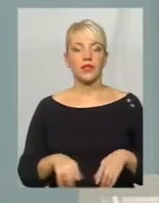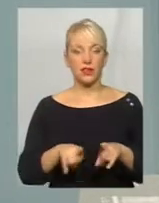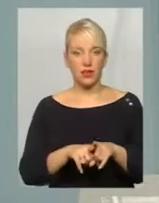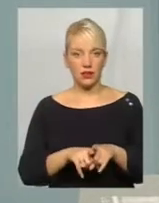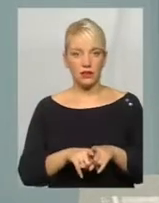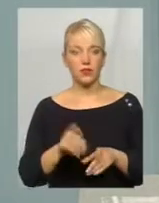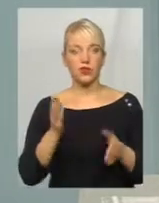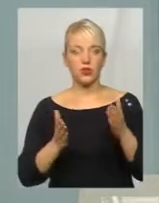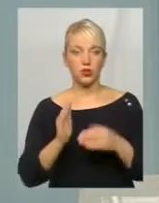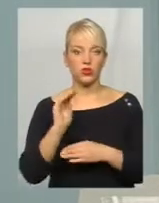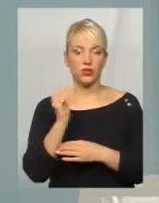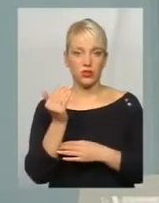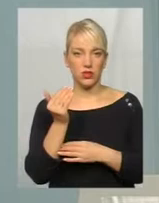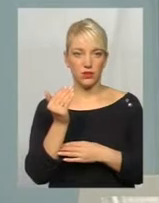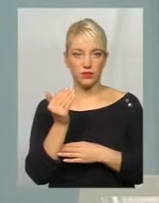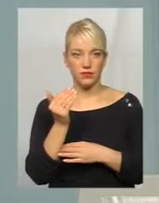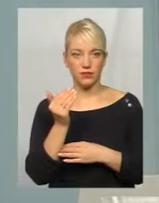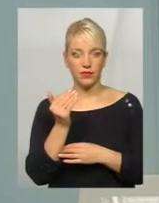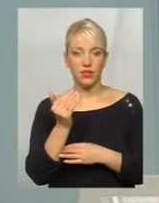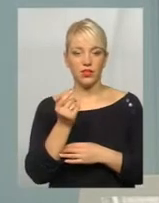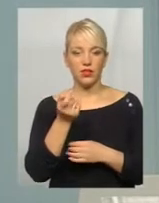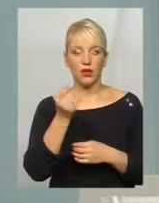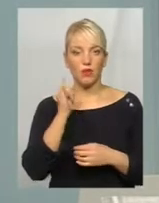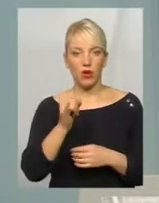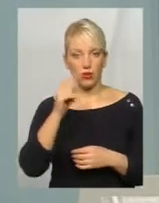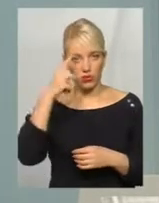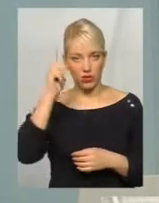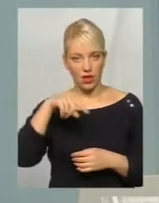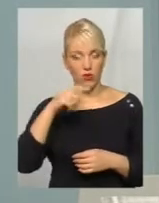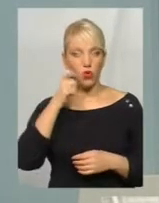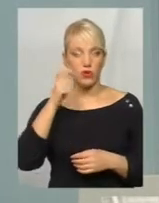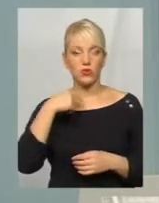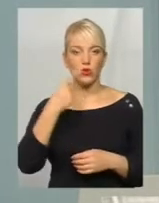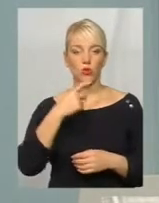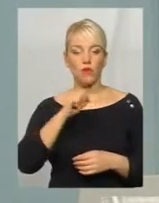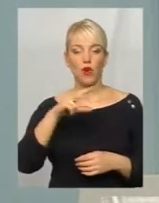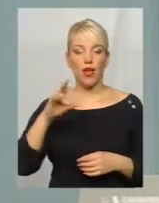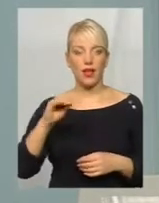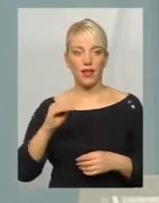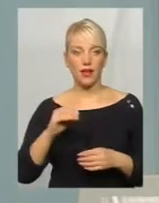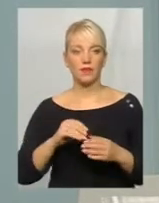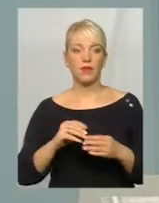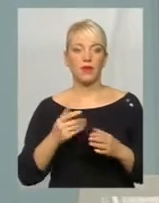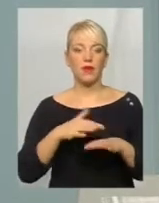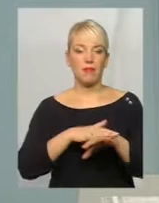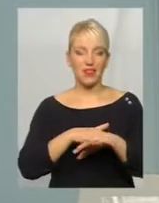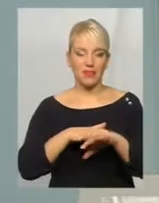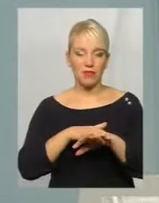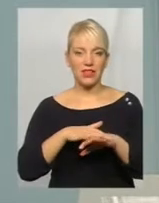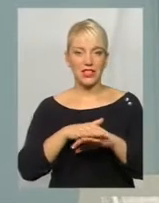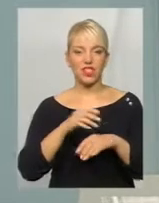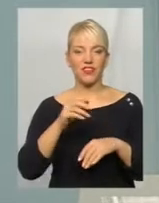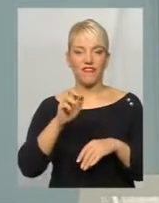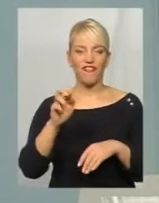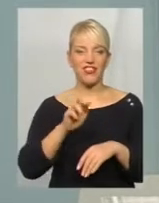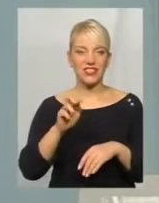чином, якщо дитина ледве знає українську мову, але терміни математичні, фізичні вона у